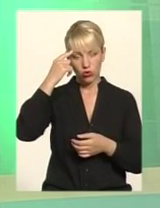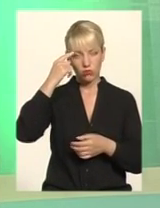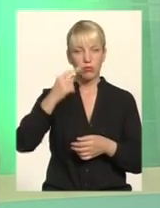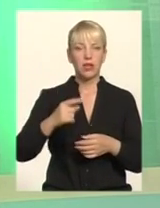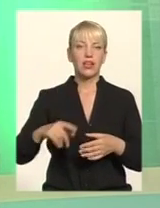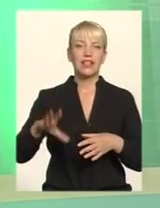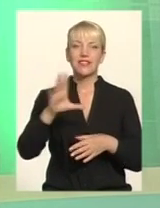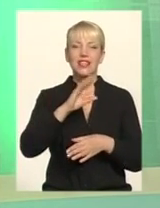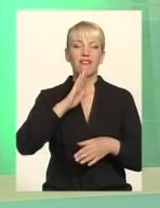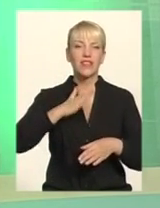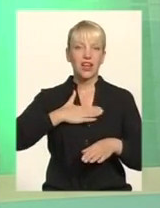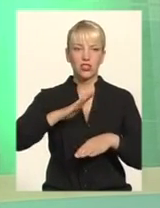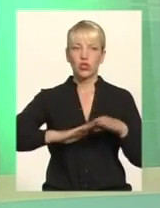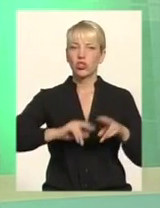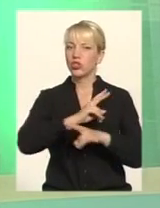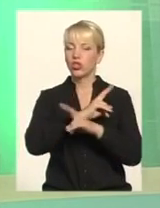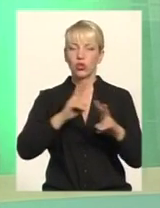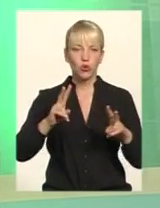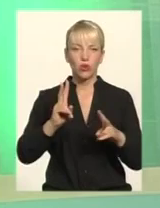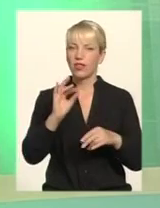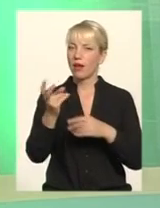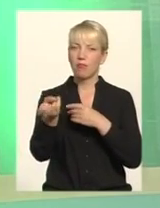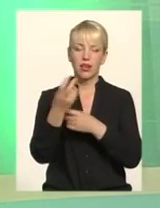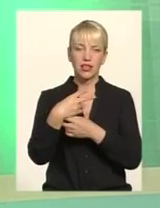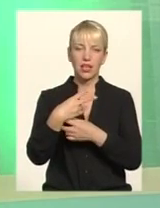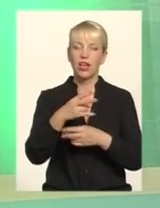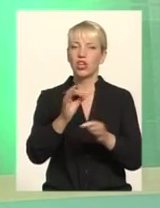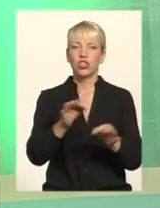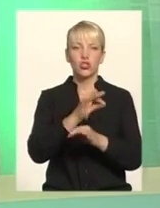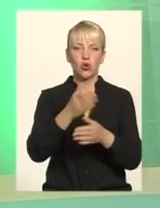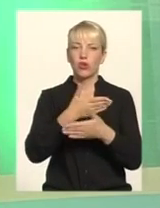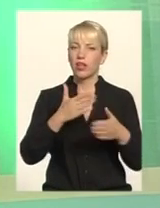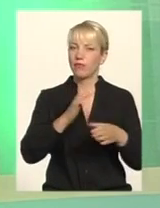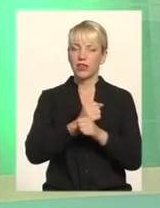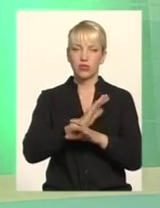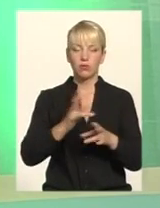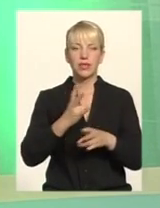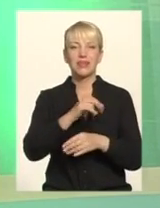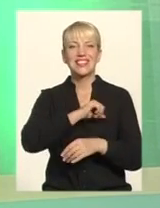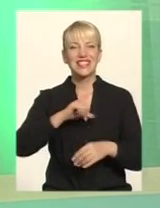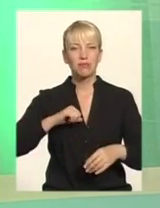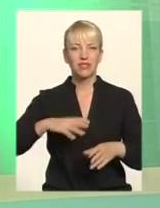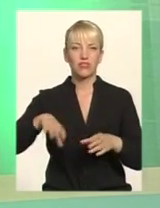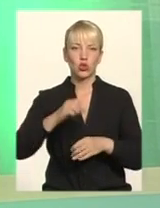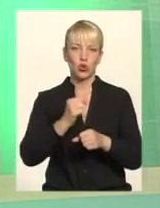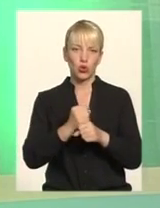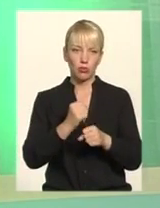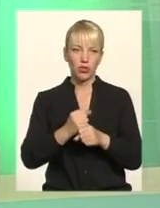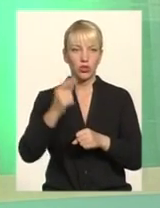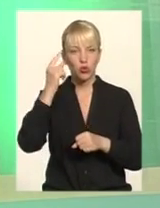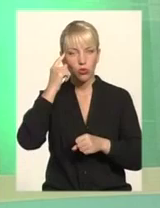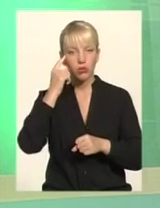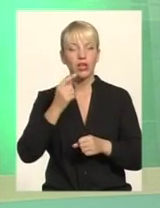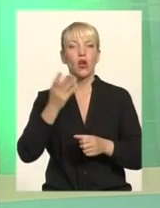І ми це маємо розуміти Що нам ніхто не прийде І нічого не зробить Ми маємо все робити самі І думати треба Коли голосуєш За кого